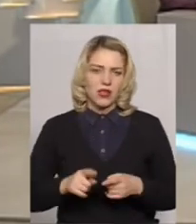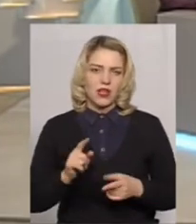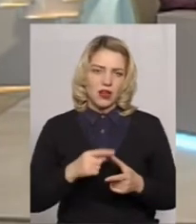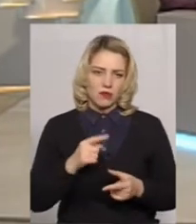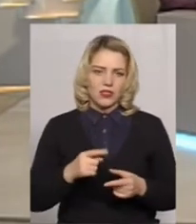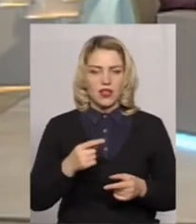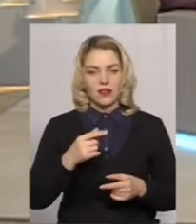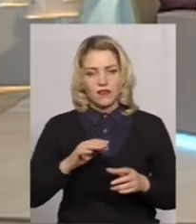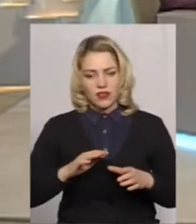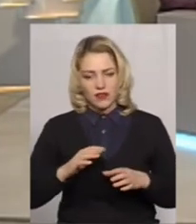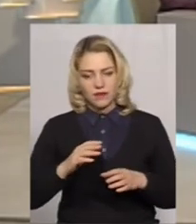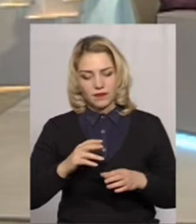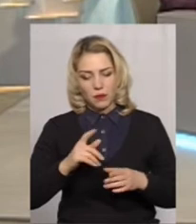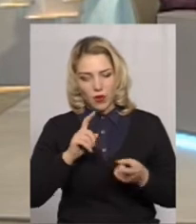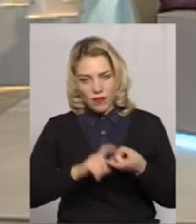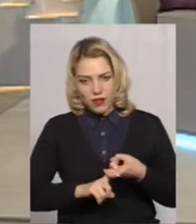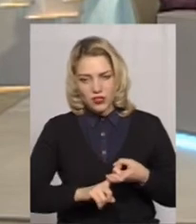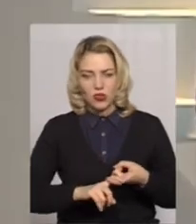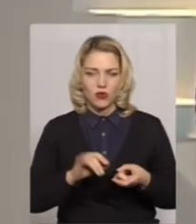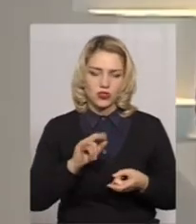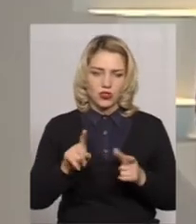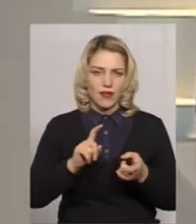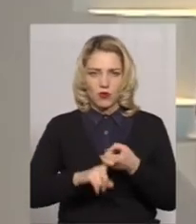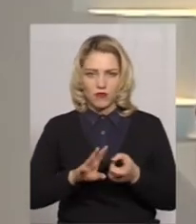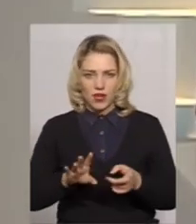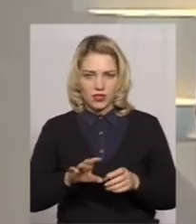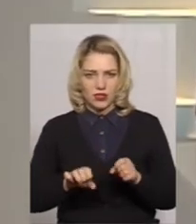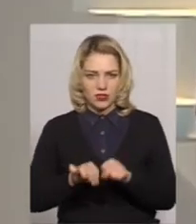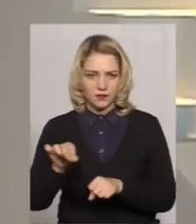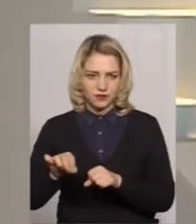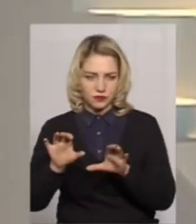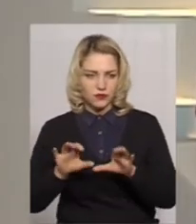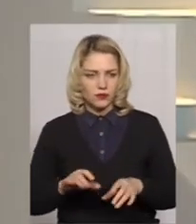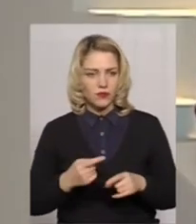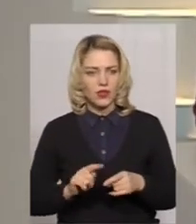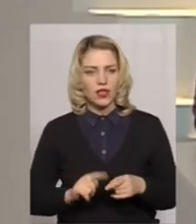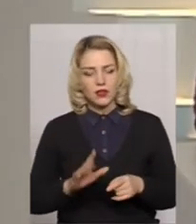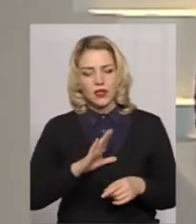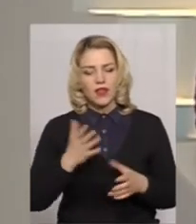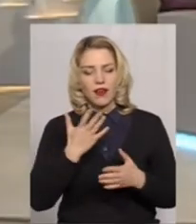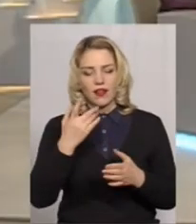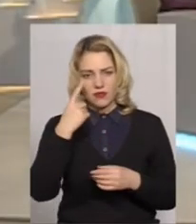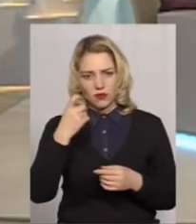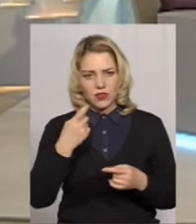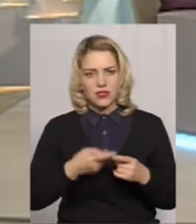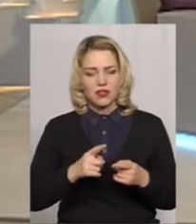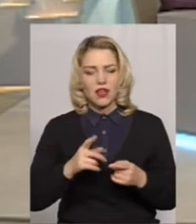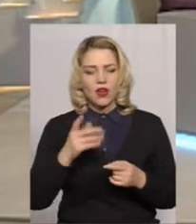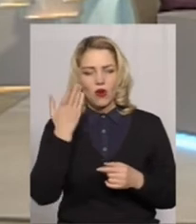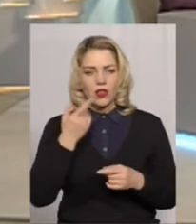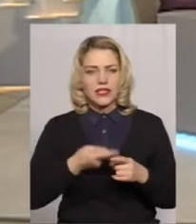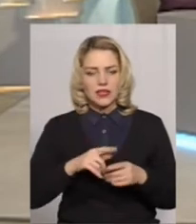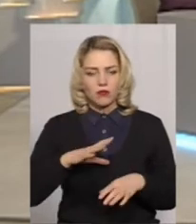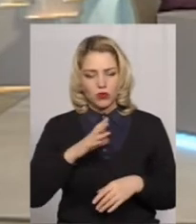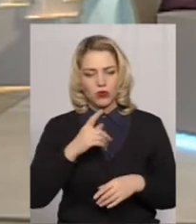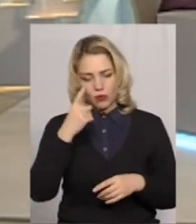з виробництвом, або не пов'язаний з виробництвом. Уточню, інформація, це сталося вчора, це в день, вночі, в який потім? В управління надійшло